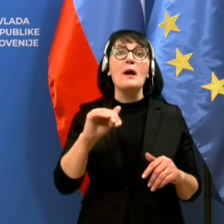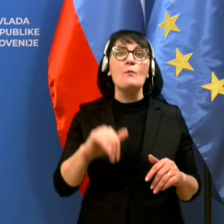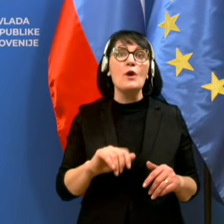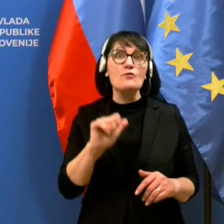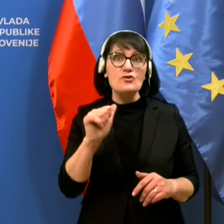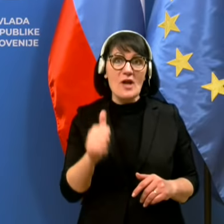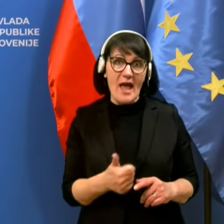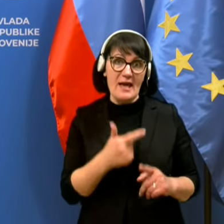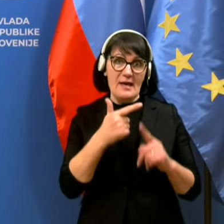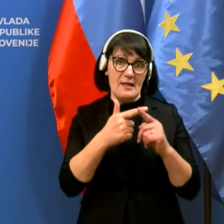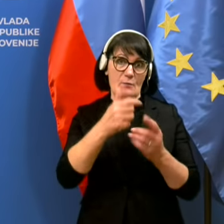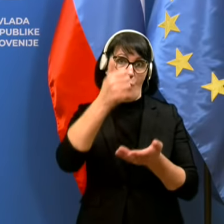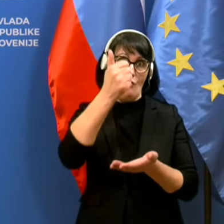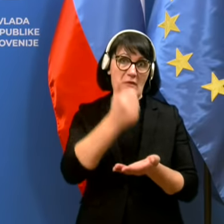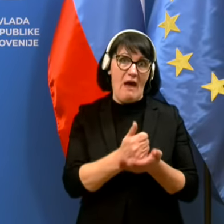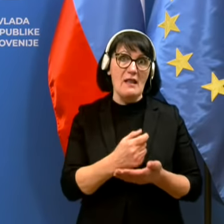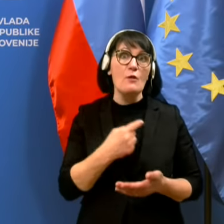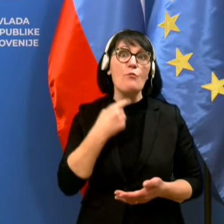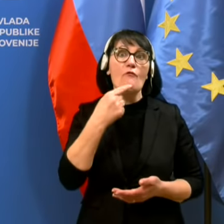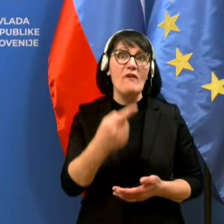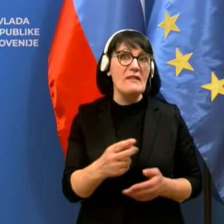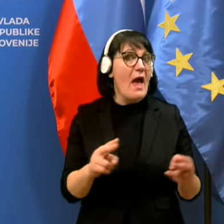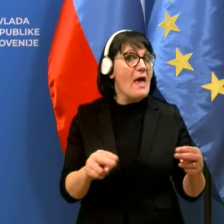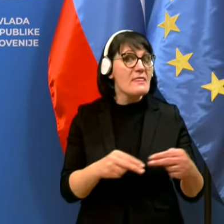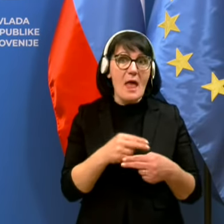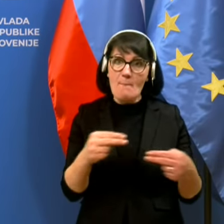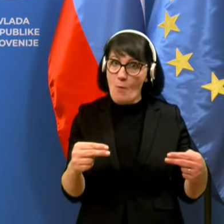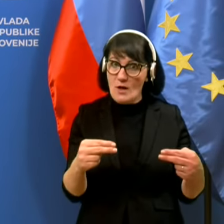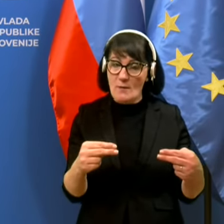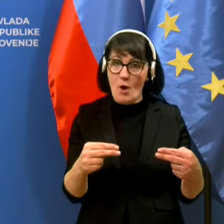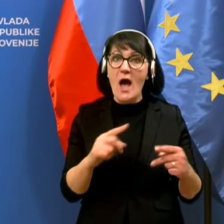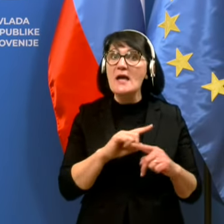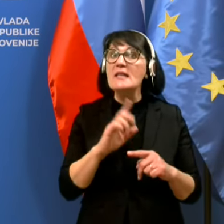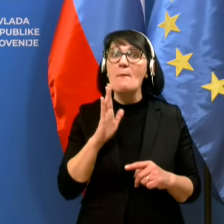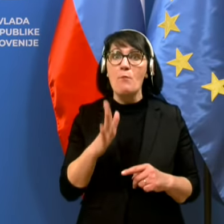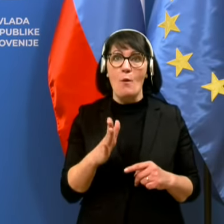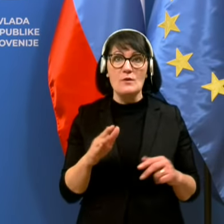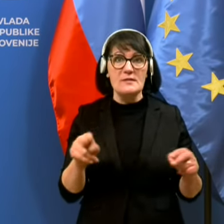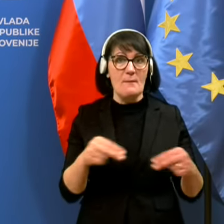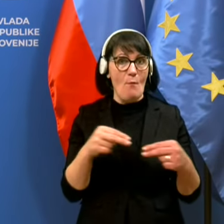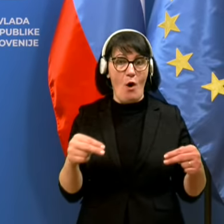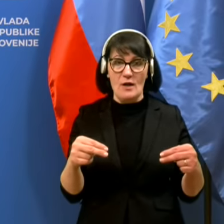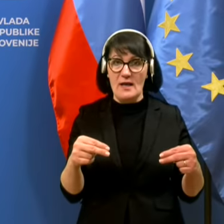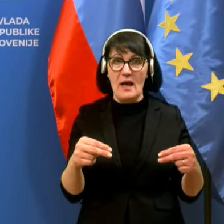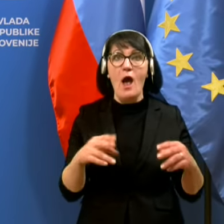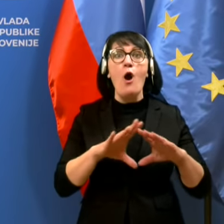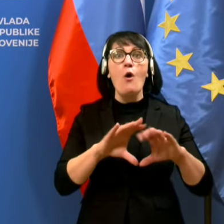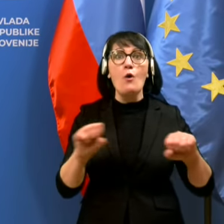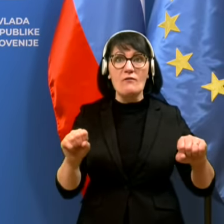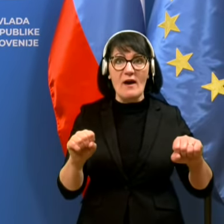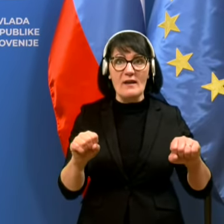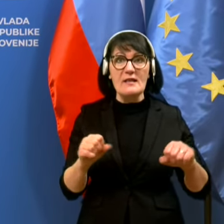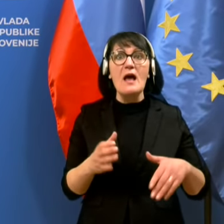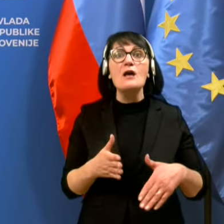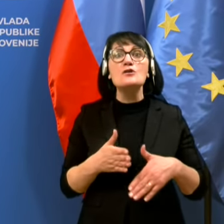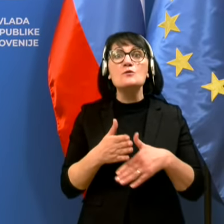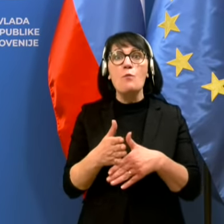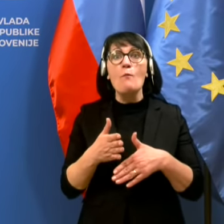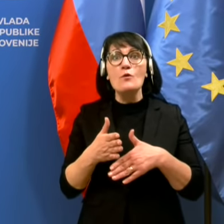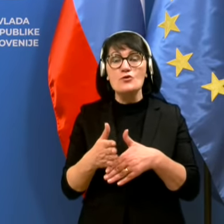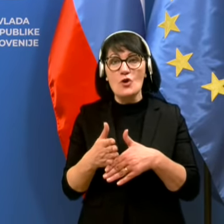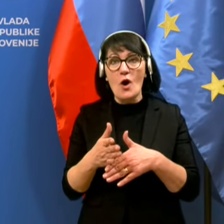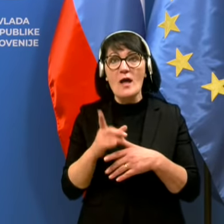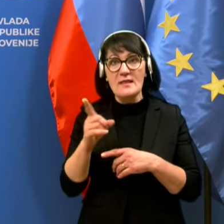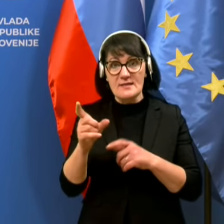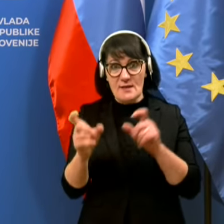enkrat, ne moremo se in ne bomo se mogli ukvarjati z pomočjo tistim, ki